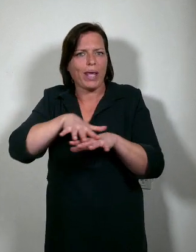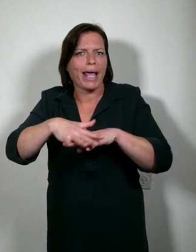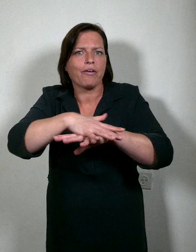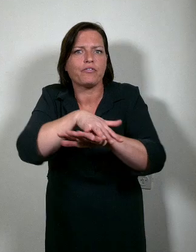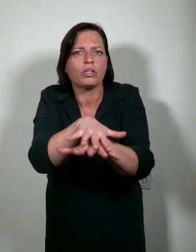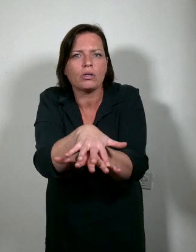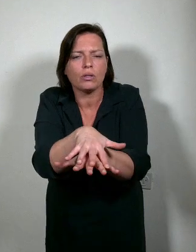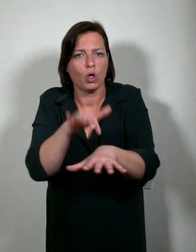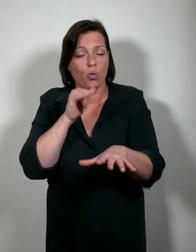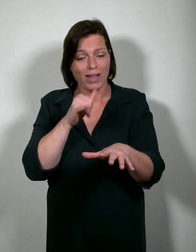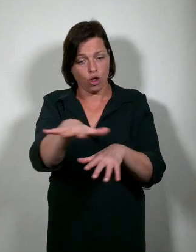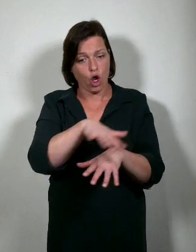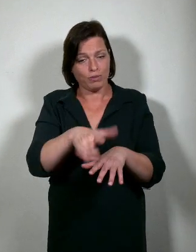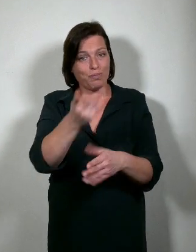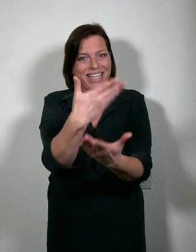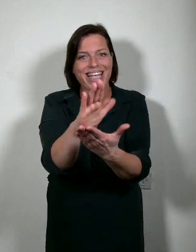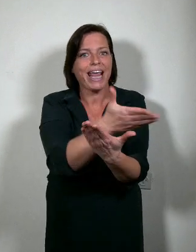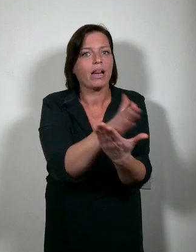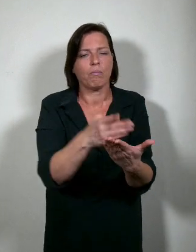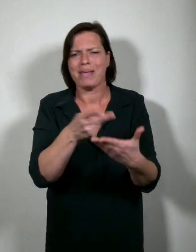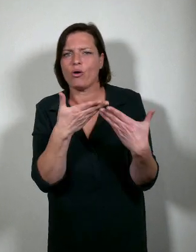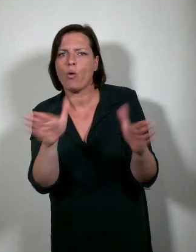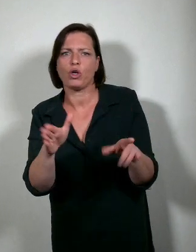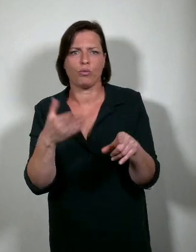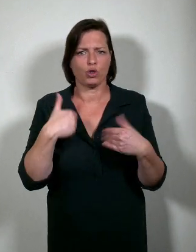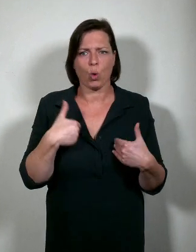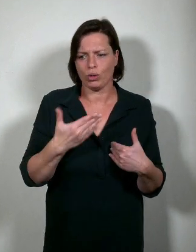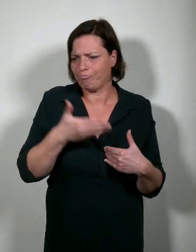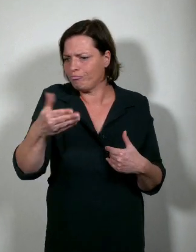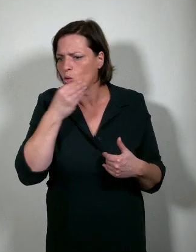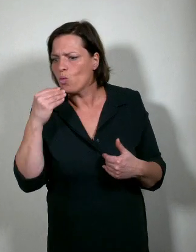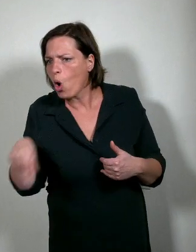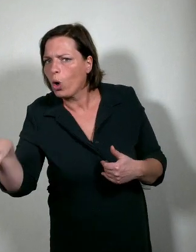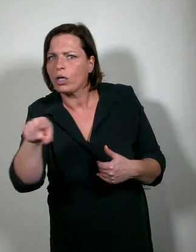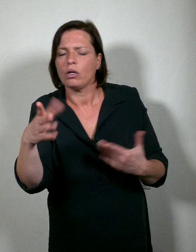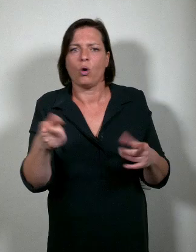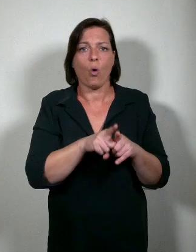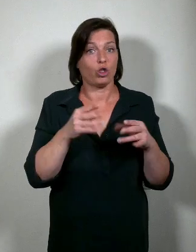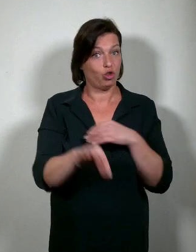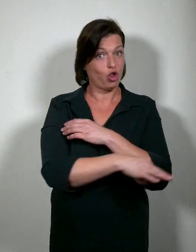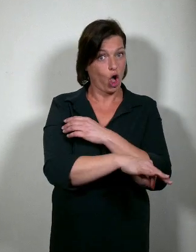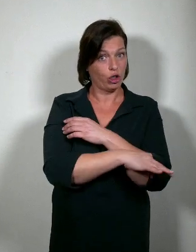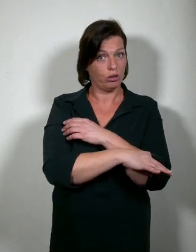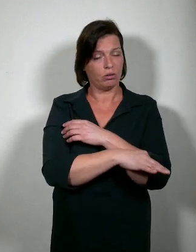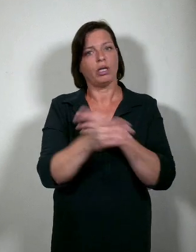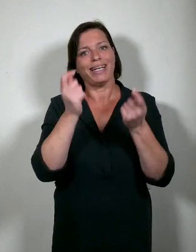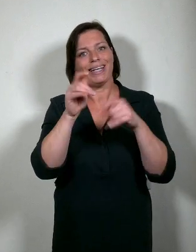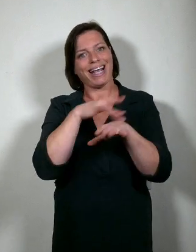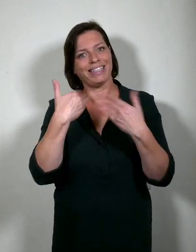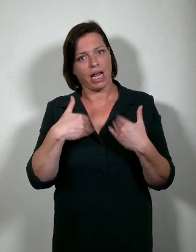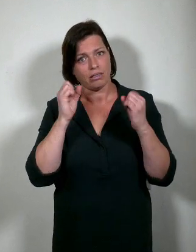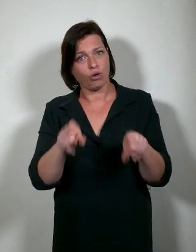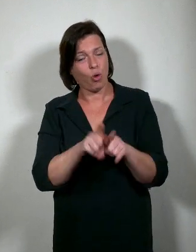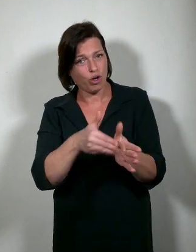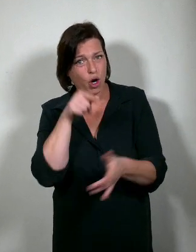met meer openheid. Naar buurtbewoners ook. Met tuinen waar de Gentenaar ook gebruik kan van maken. Met ruimte